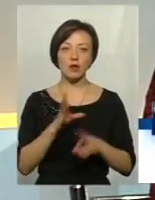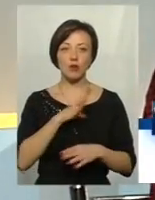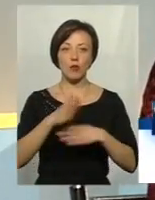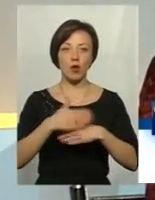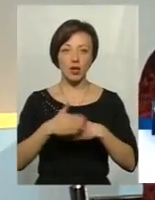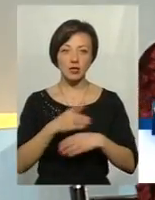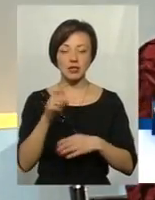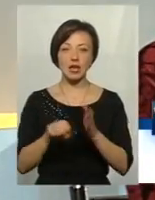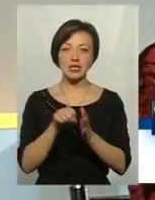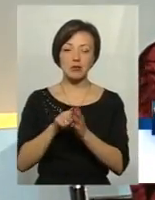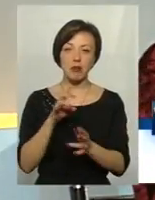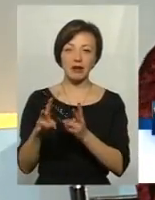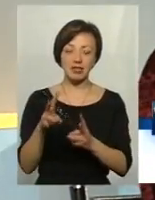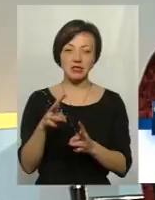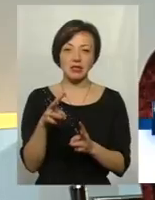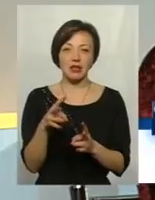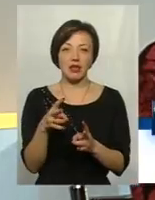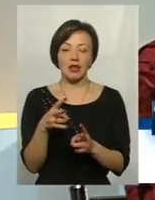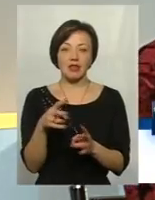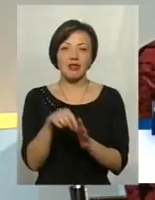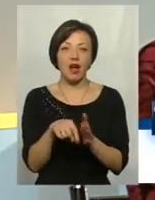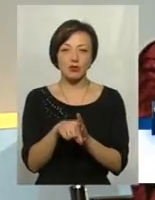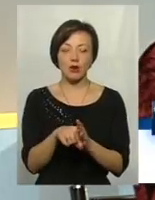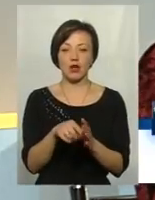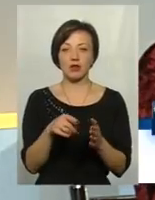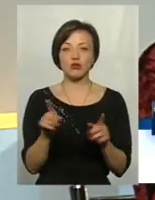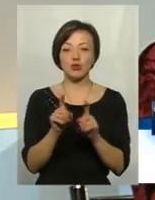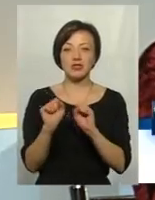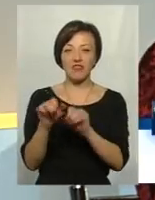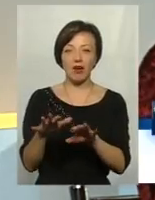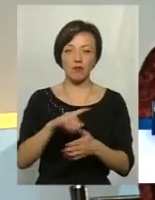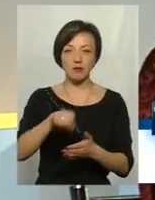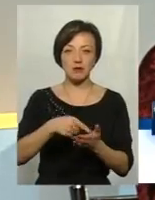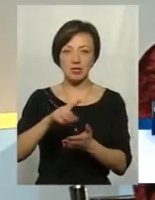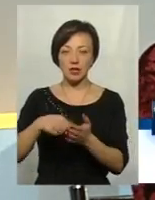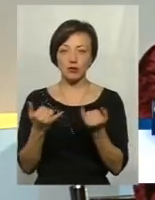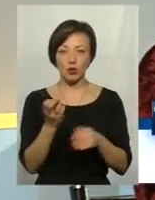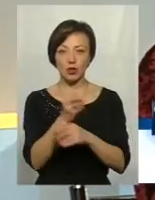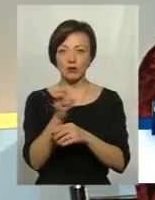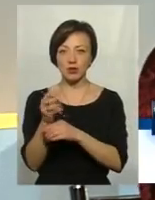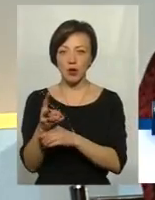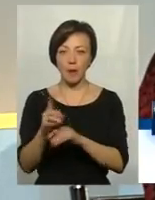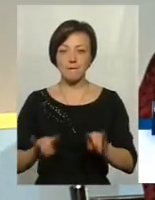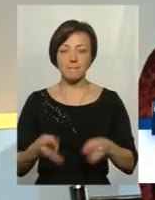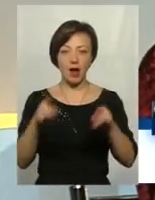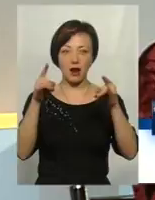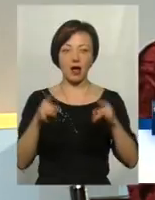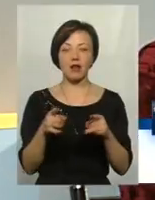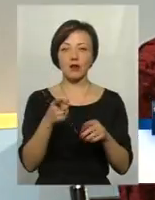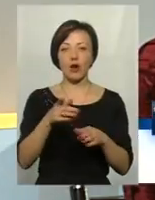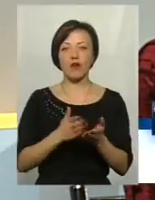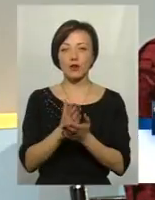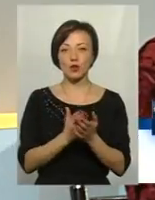покарати за сепаратистські настрої, за те, що здавалися міста. Сьогодні він розганяє барикади, тим він вислужується,